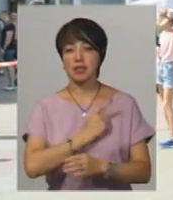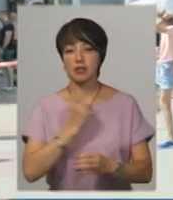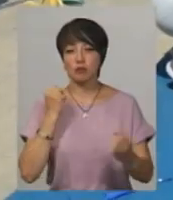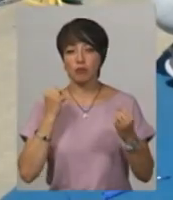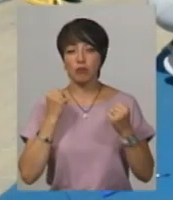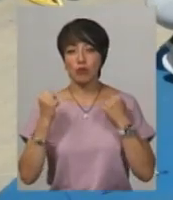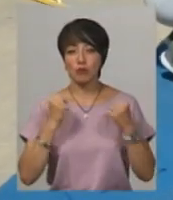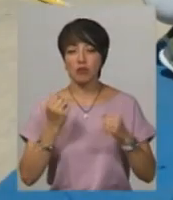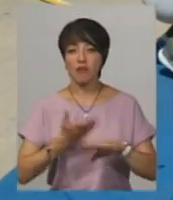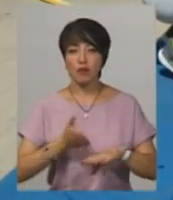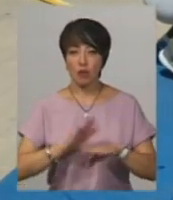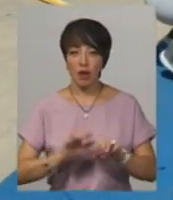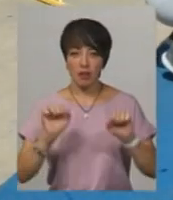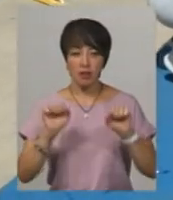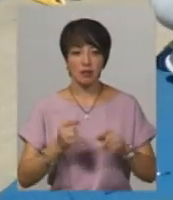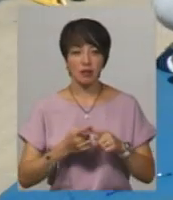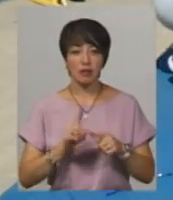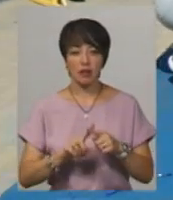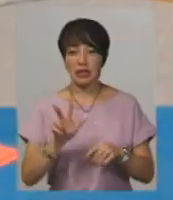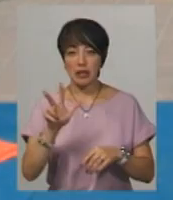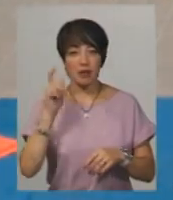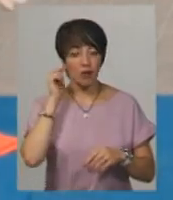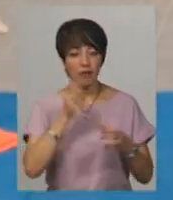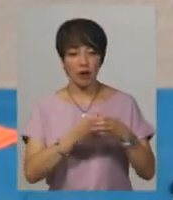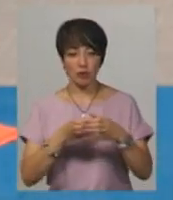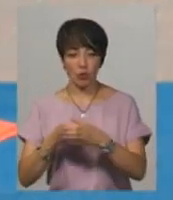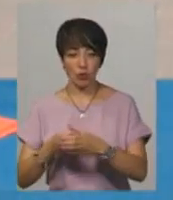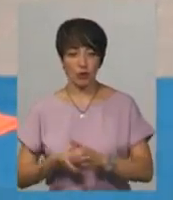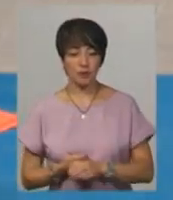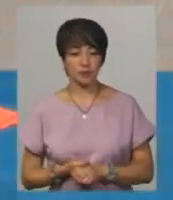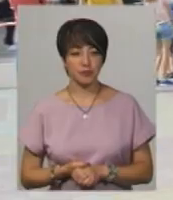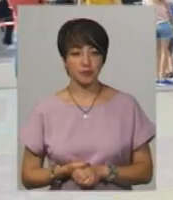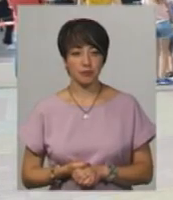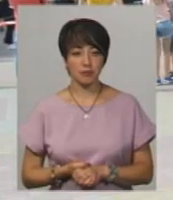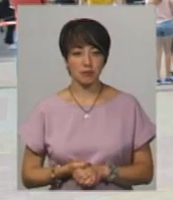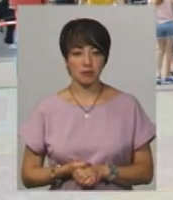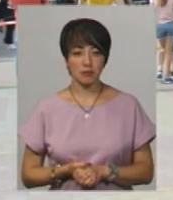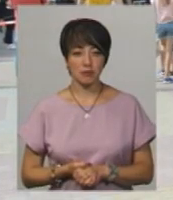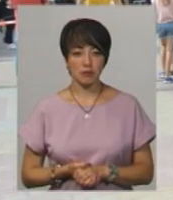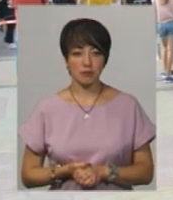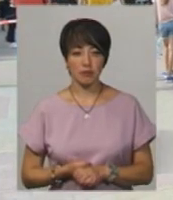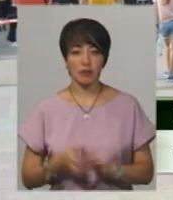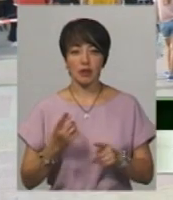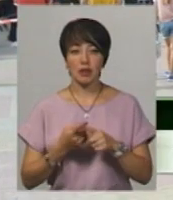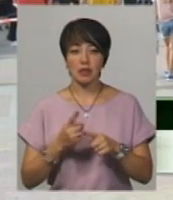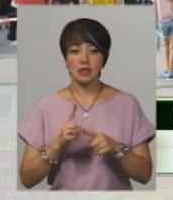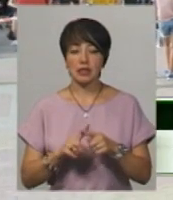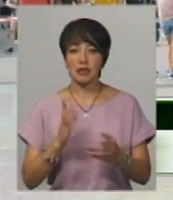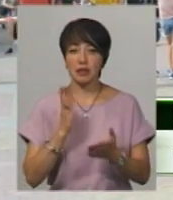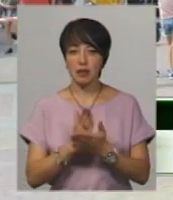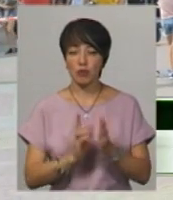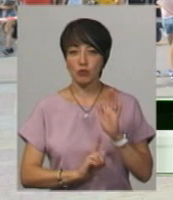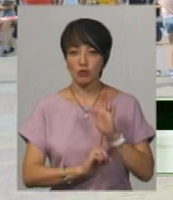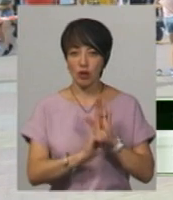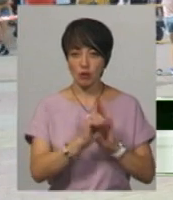атлетики. У змаганнях представлено три вікові категорії, додає Валерій Михайловський. Скайла – це починаючі спортсмени. Далі